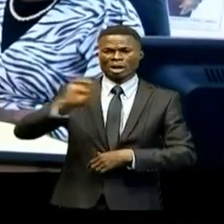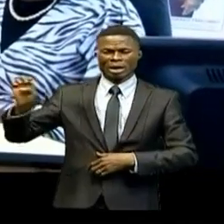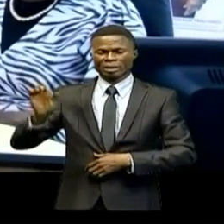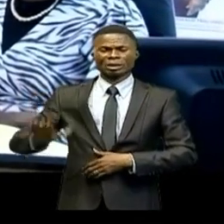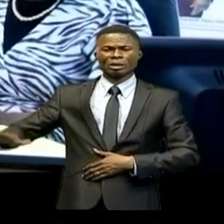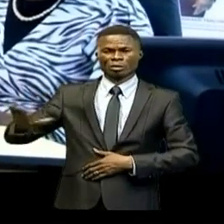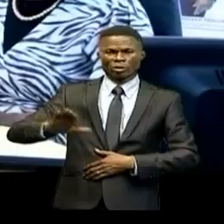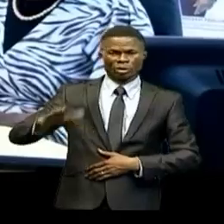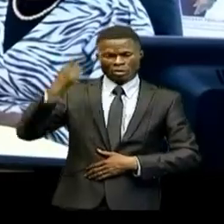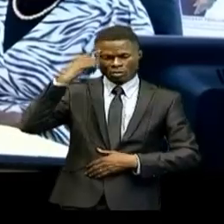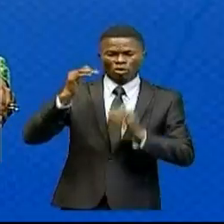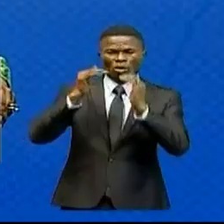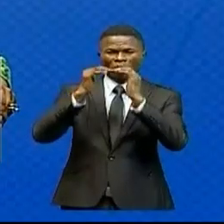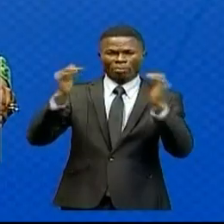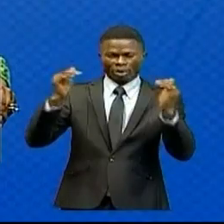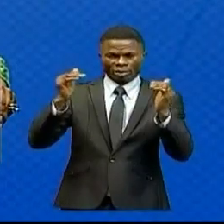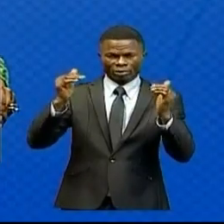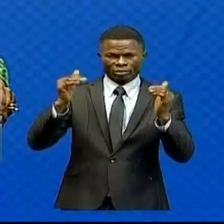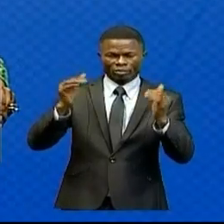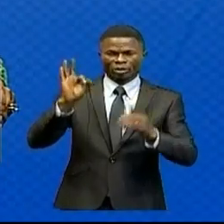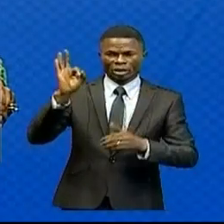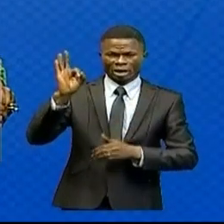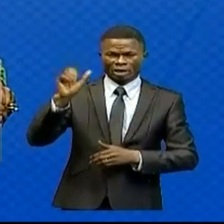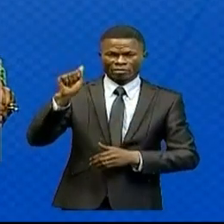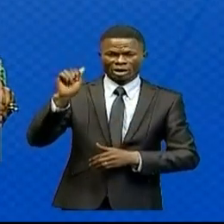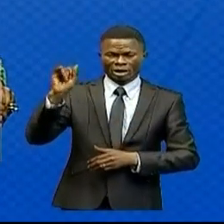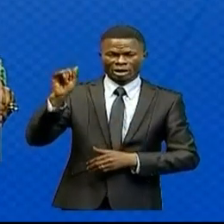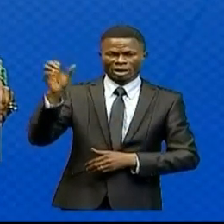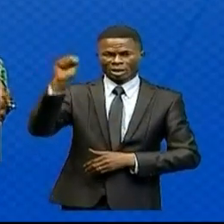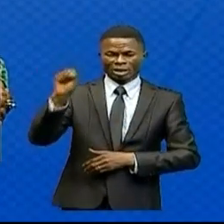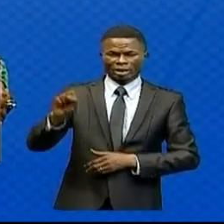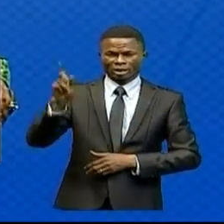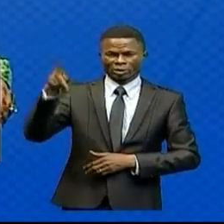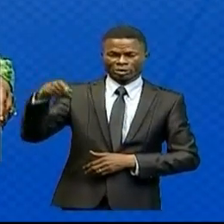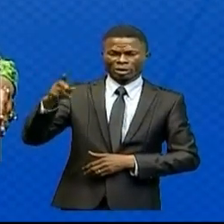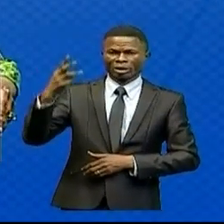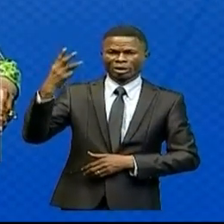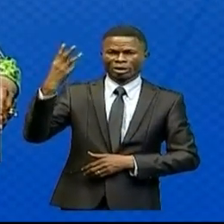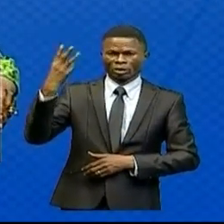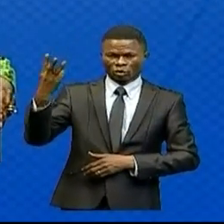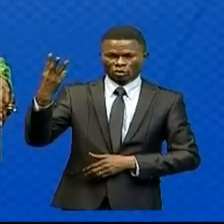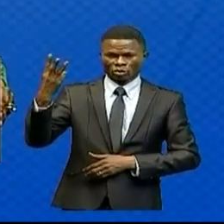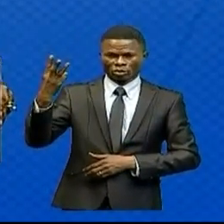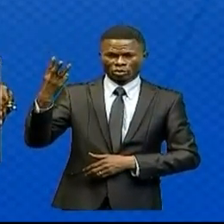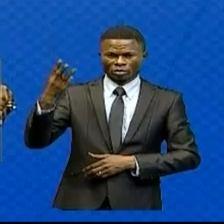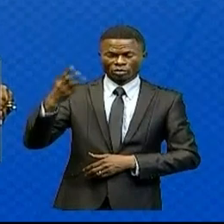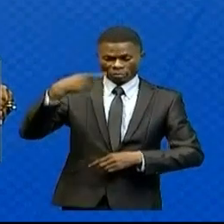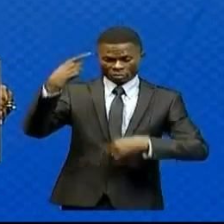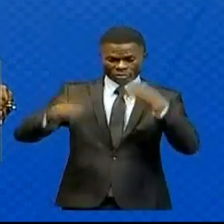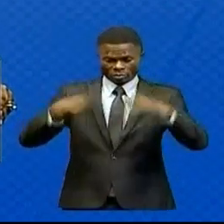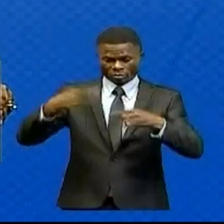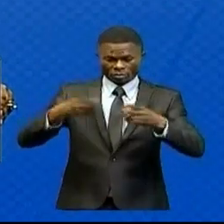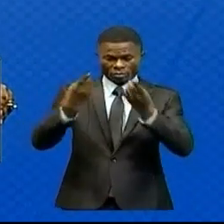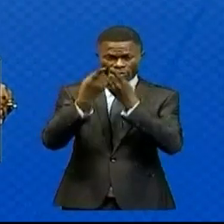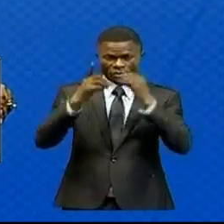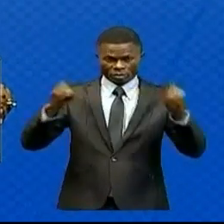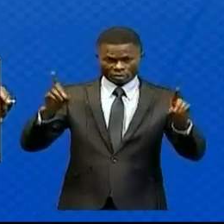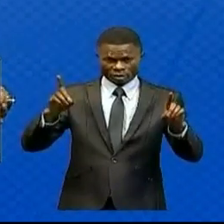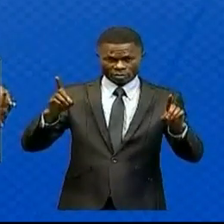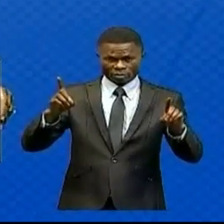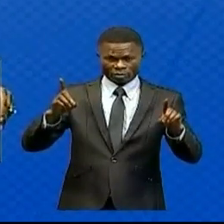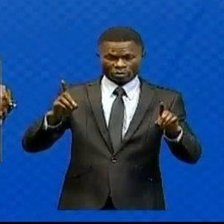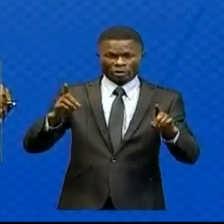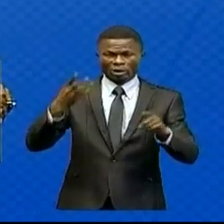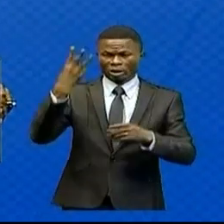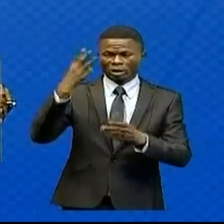pour la paix. F.A. STEP3 Après débat et délibération, ces